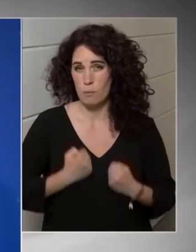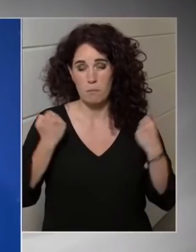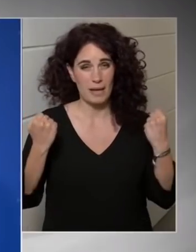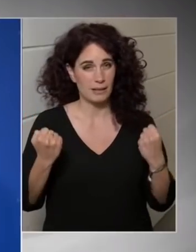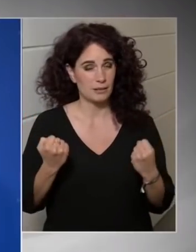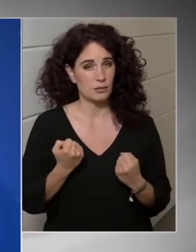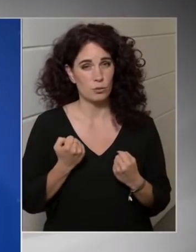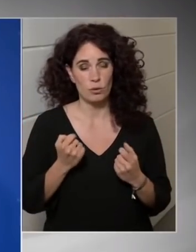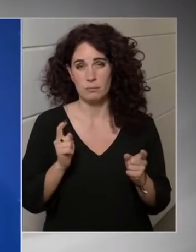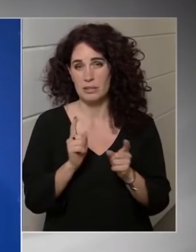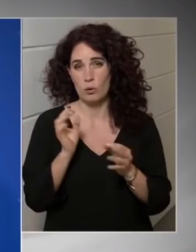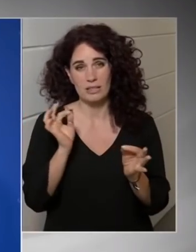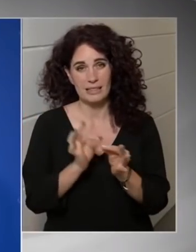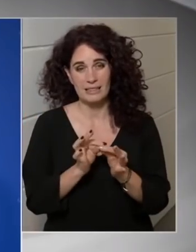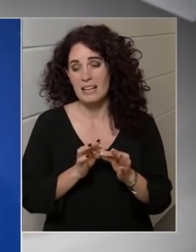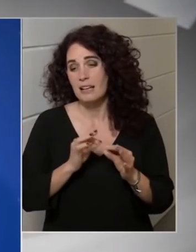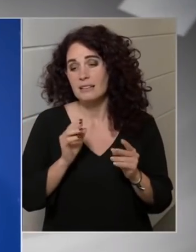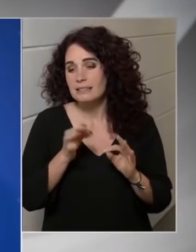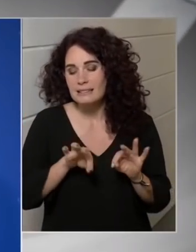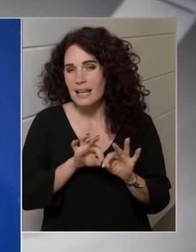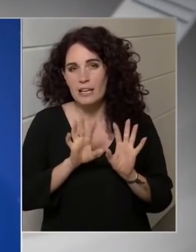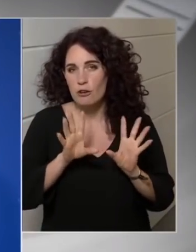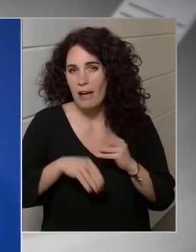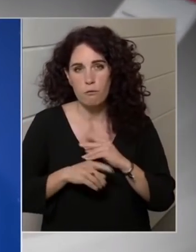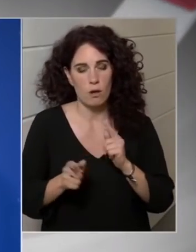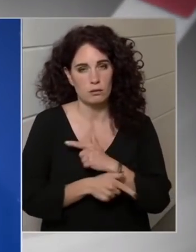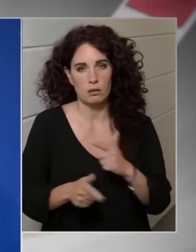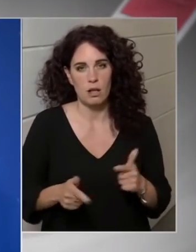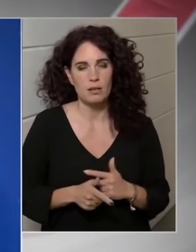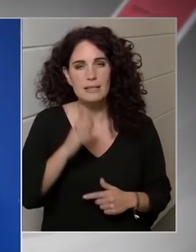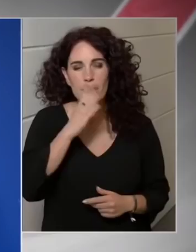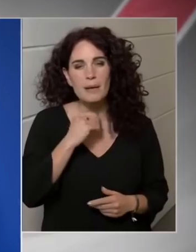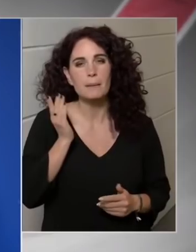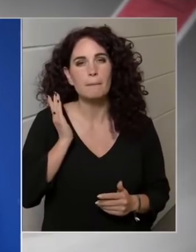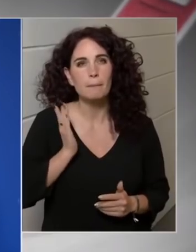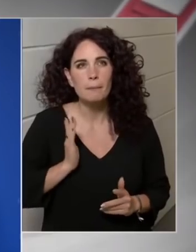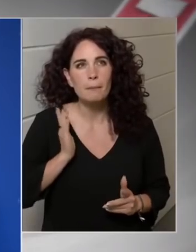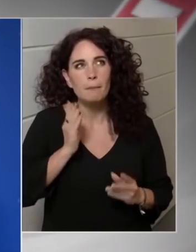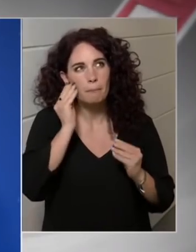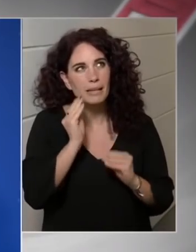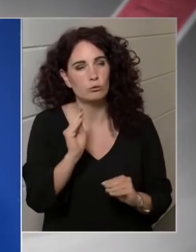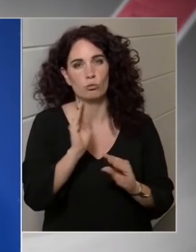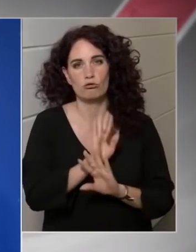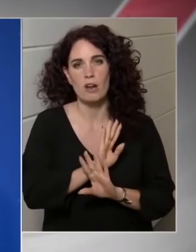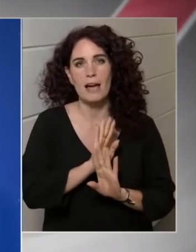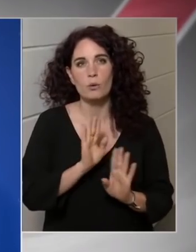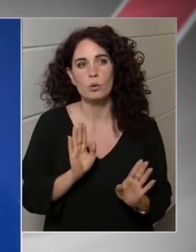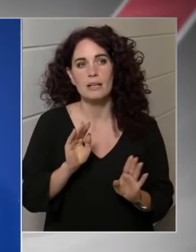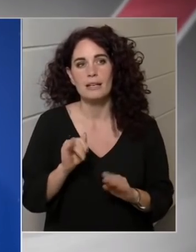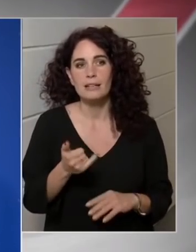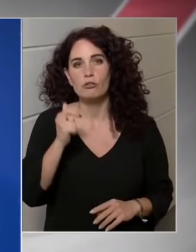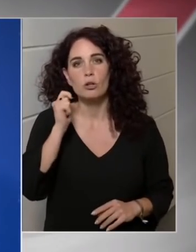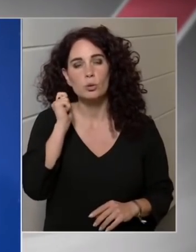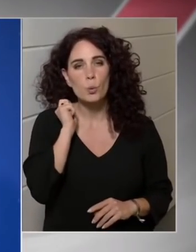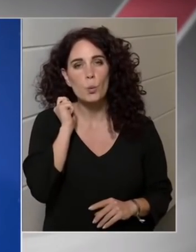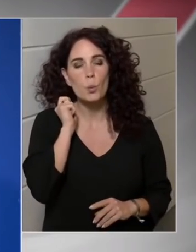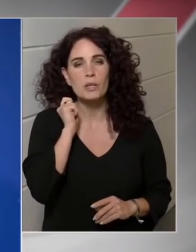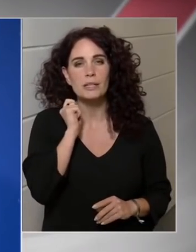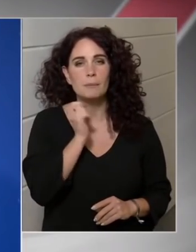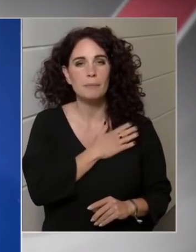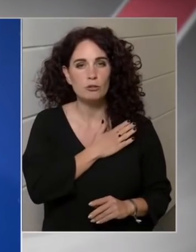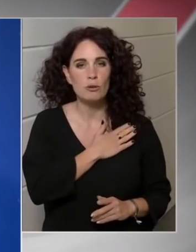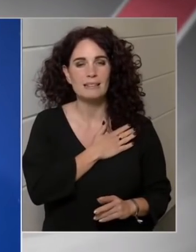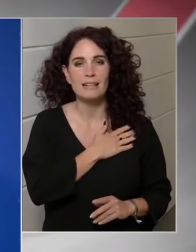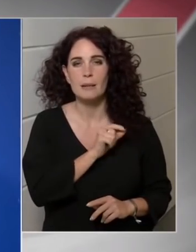teljesen elfogadhatatlanak tartja. Tehát az emberi méltóságot és a női becsületet